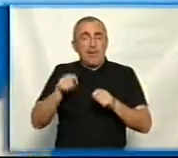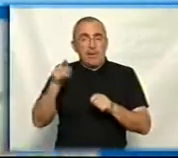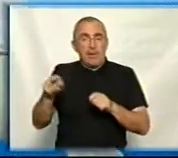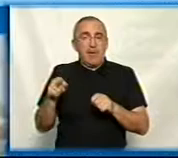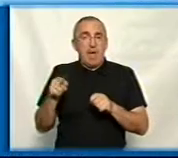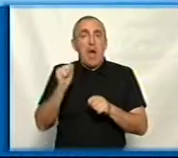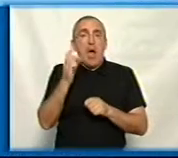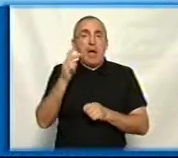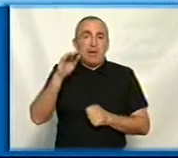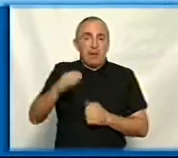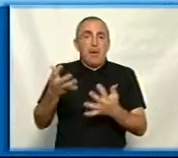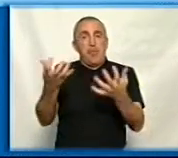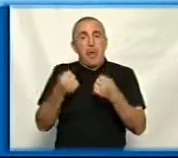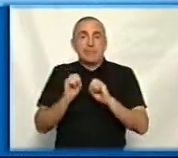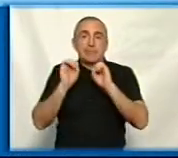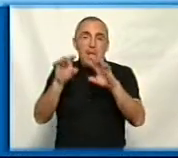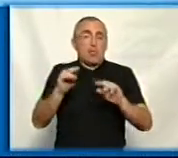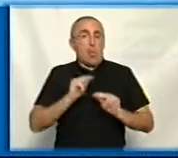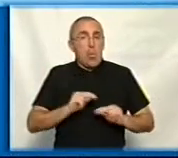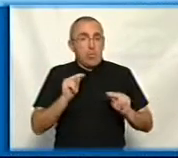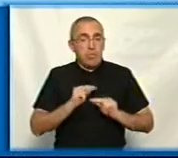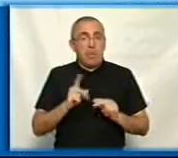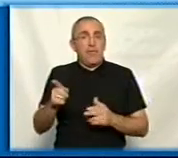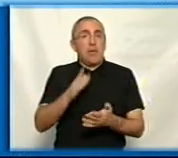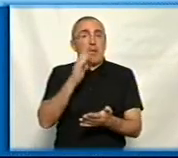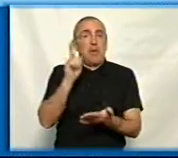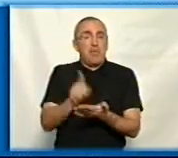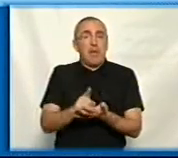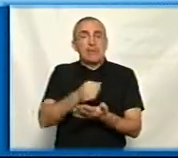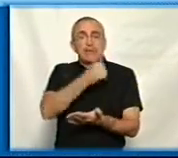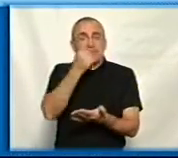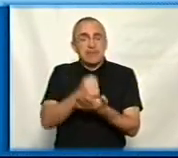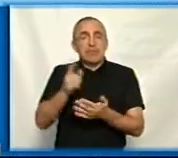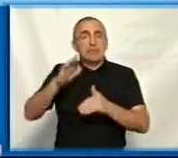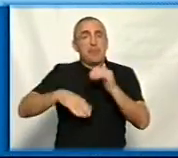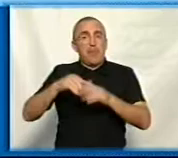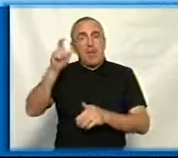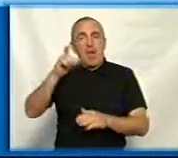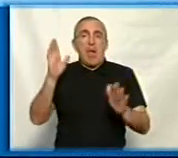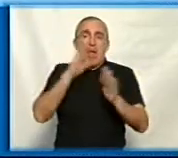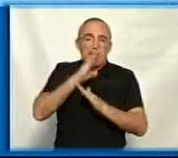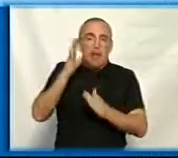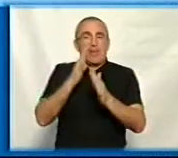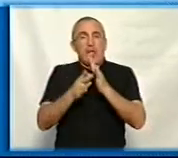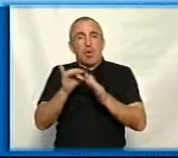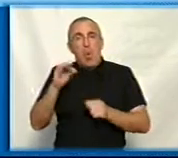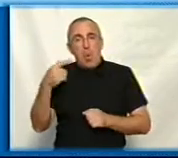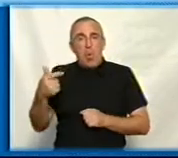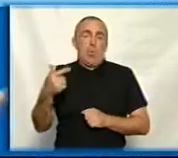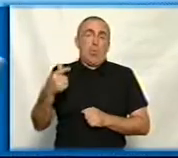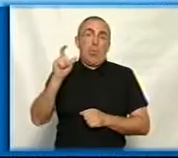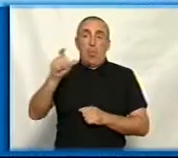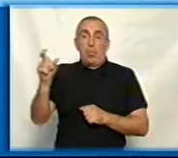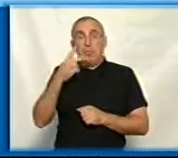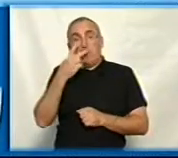ага, акт, знаєте, прийому здачі робіт, як оце, він має затверджуватися тими ж спеціалістами, екологами, дендрологами. Тобто, людина підійшла,